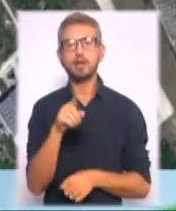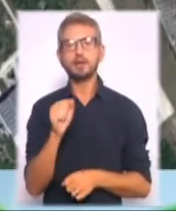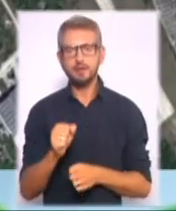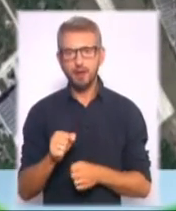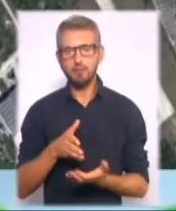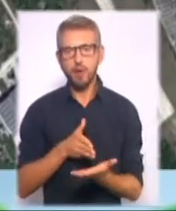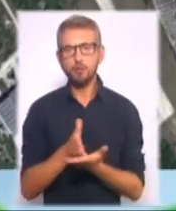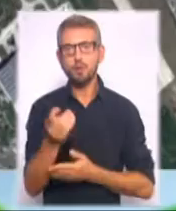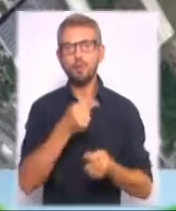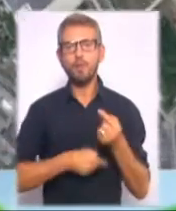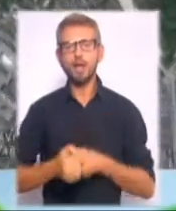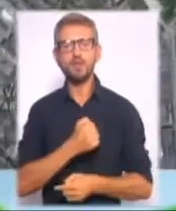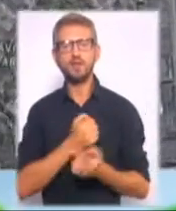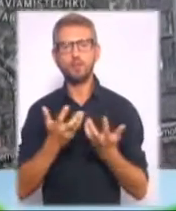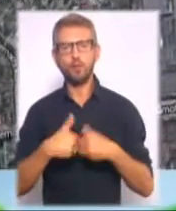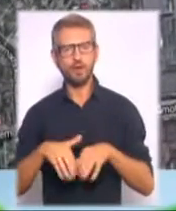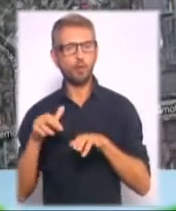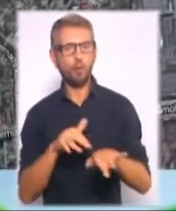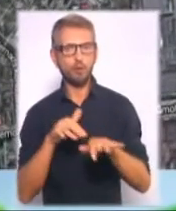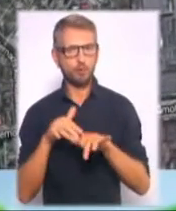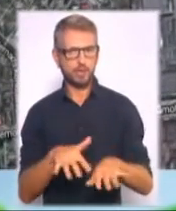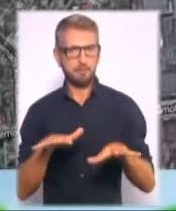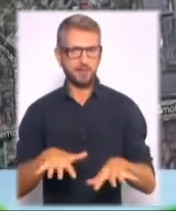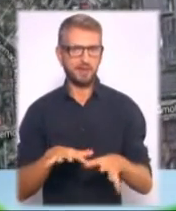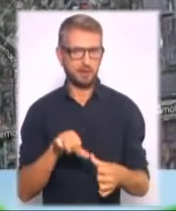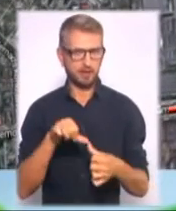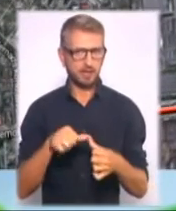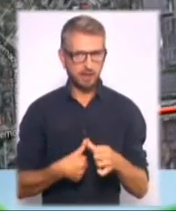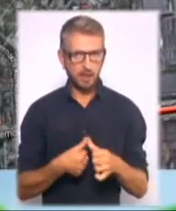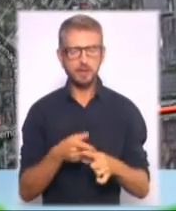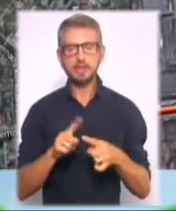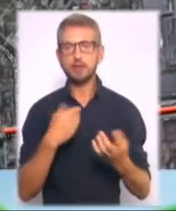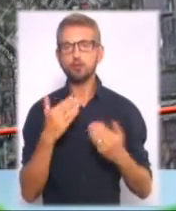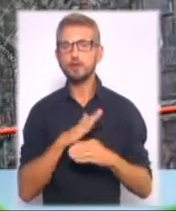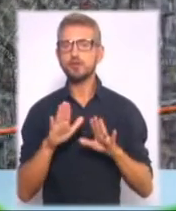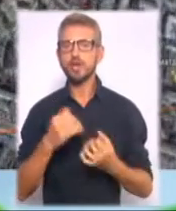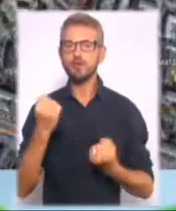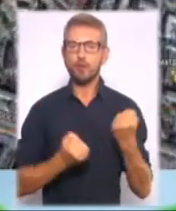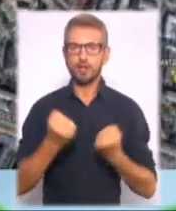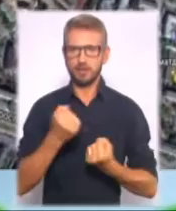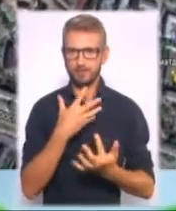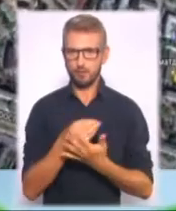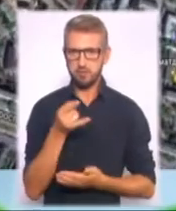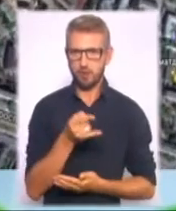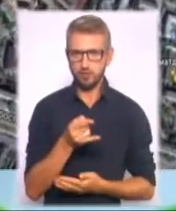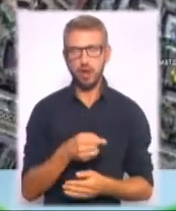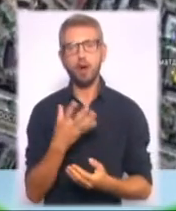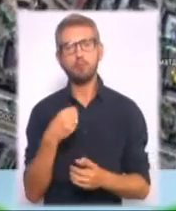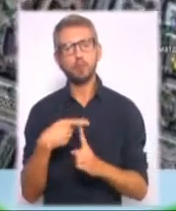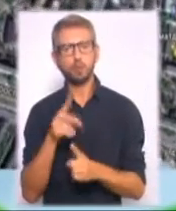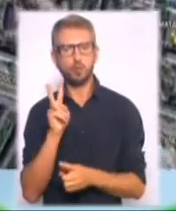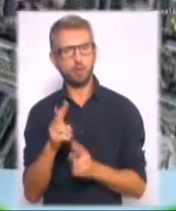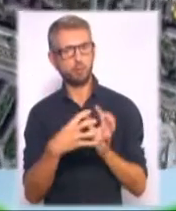військових колон на місце дислокації. Отже, майте на увазі, це стосується не лише водіїв приватного транспорту, але й громадського.